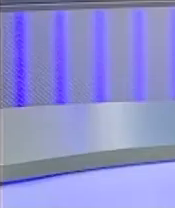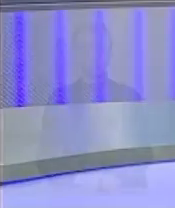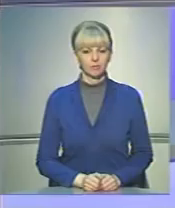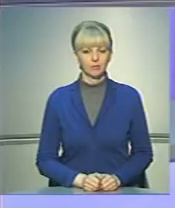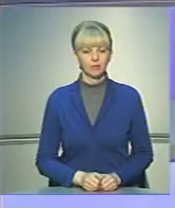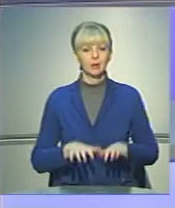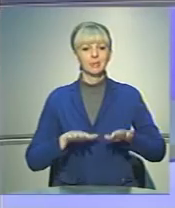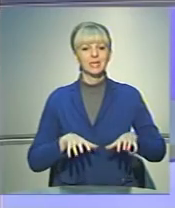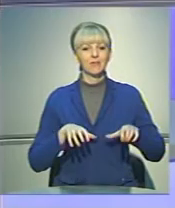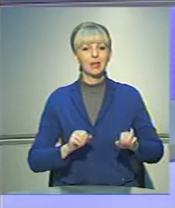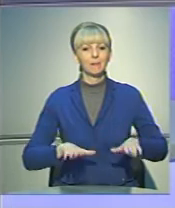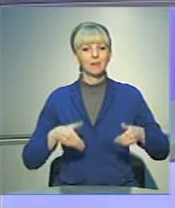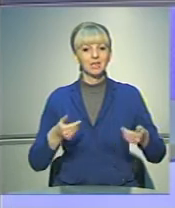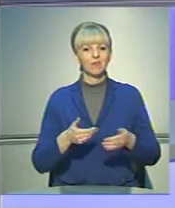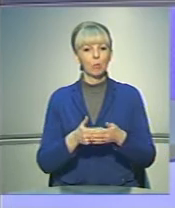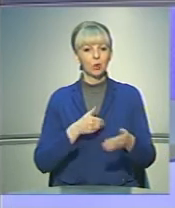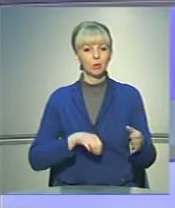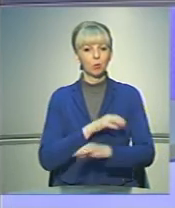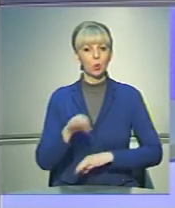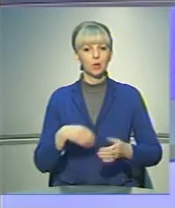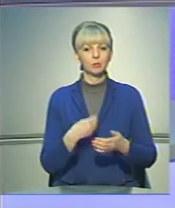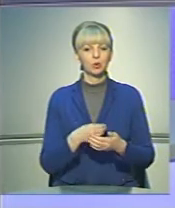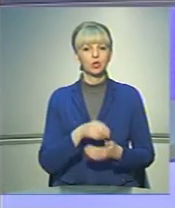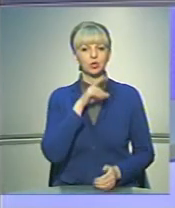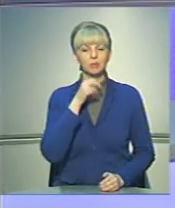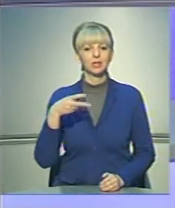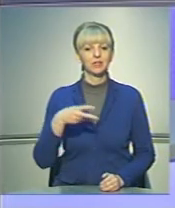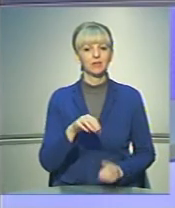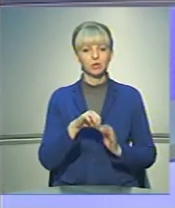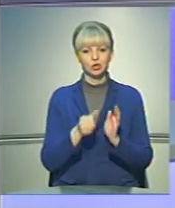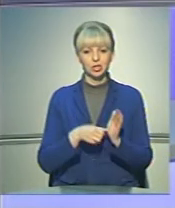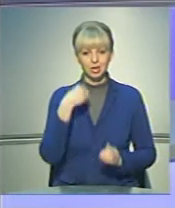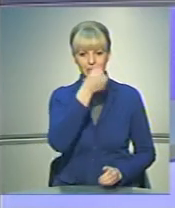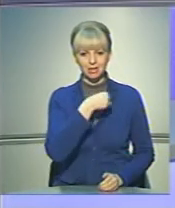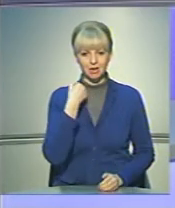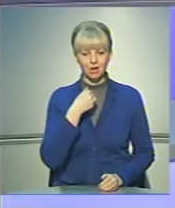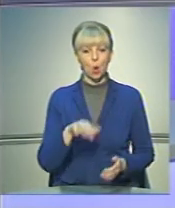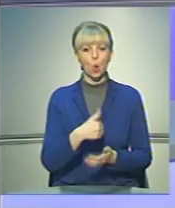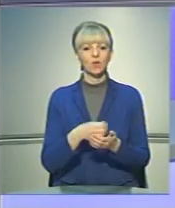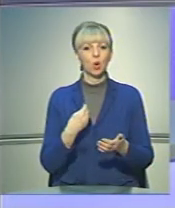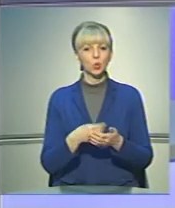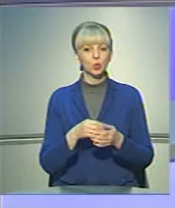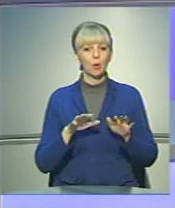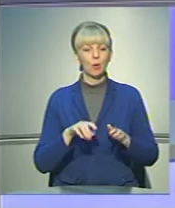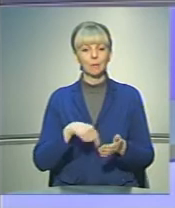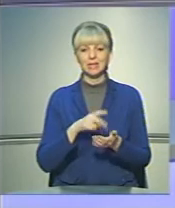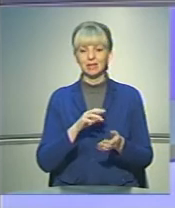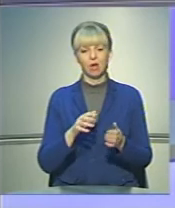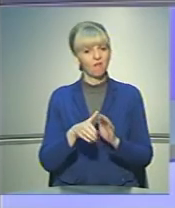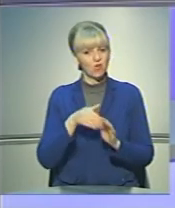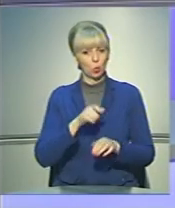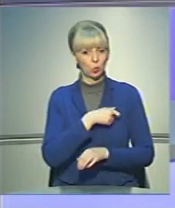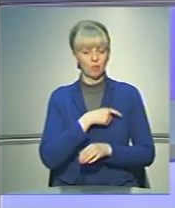Місцева влада презентувала попередній проєкт бюджету Чернівців на 2016 рік. Головний кошторис міста не викликав у